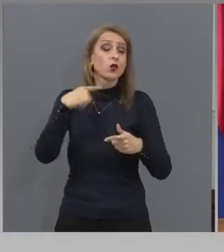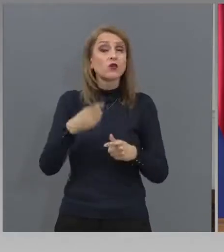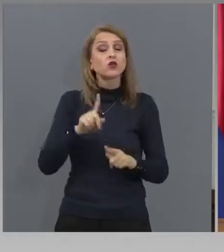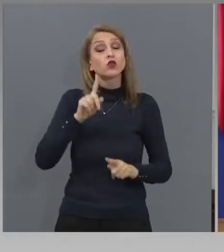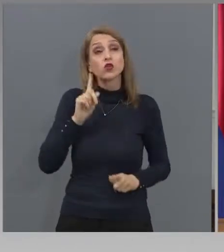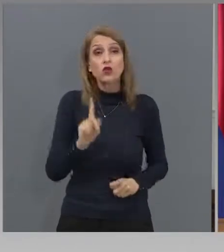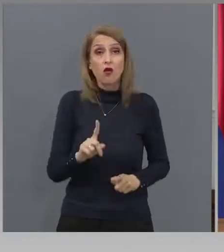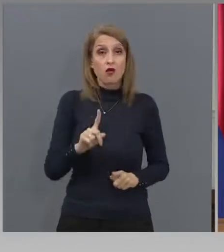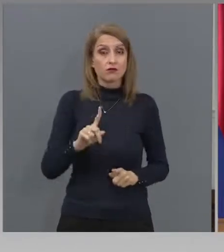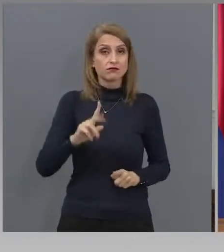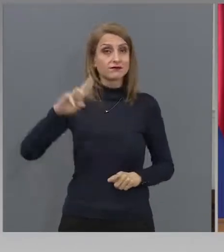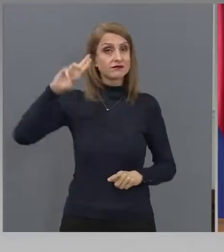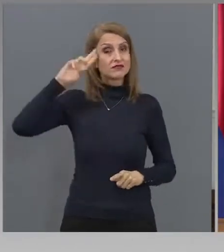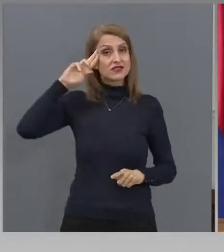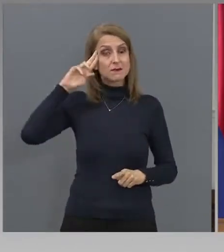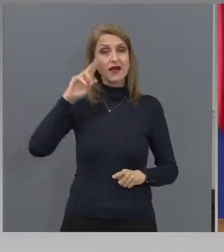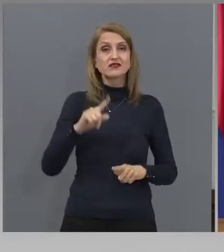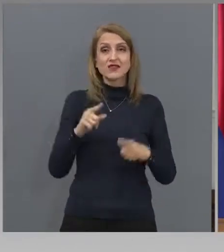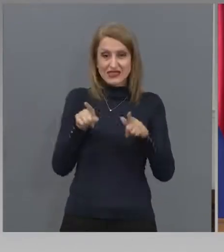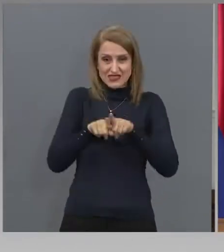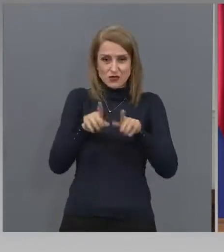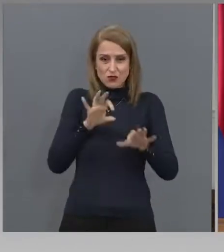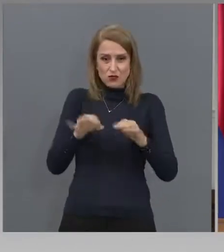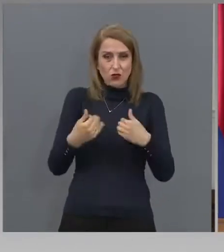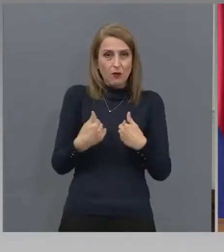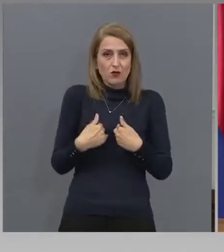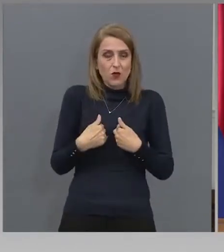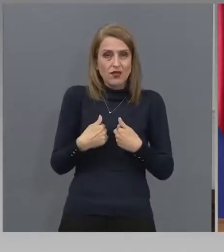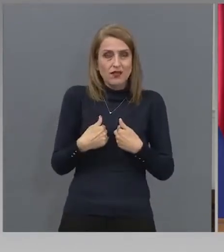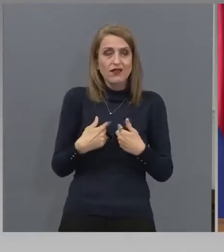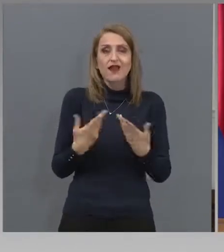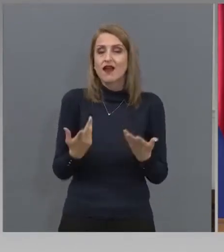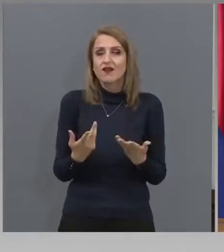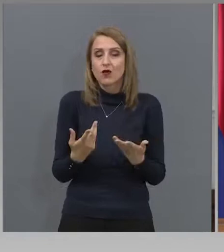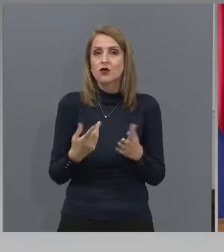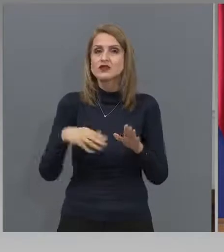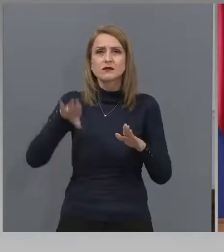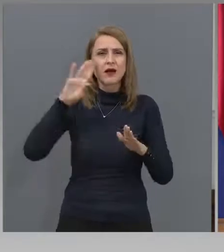това, което и ние само при няколко дни обявихме. А то е